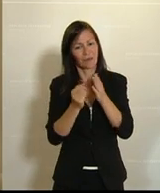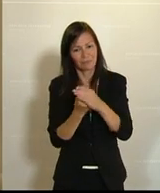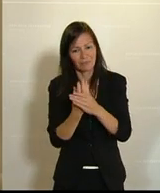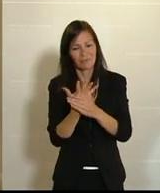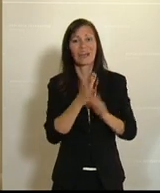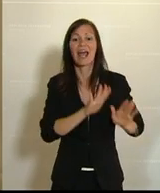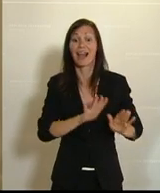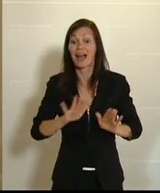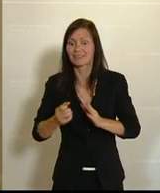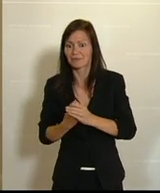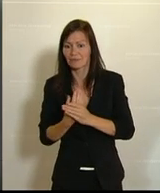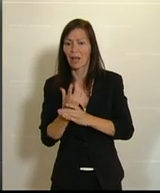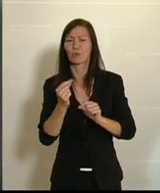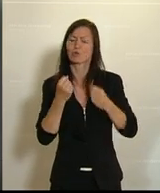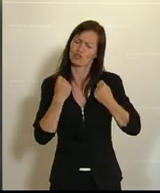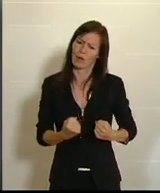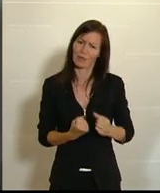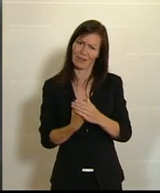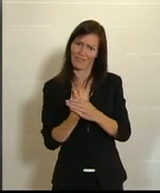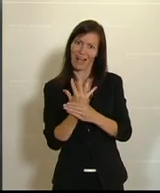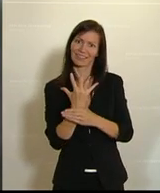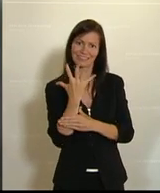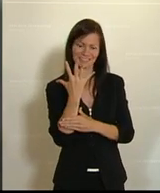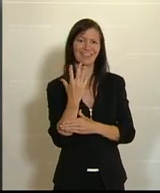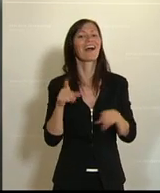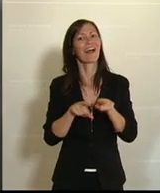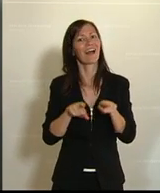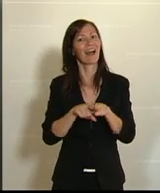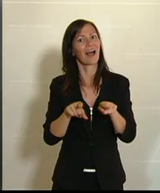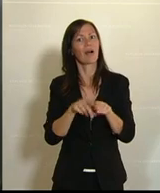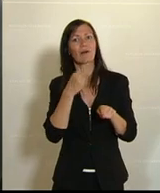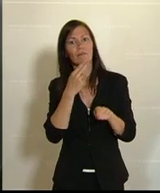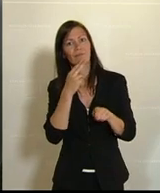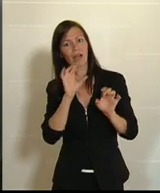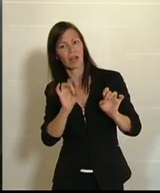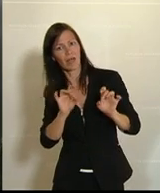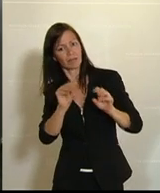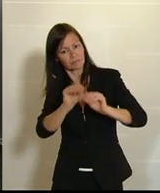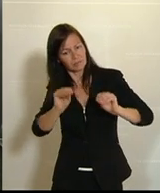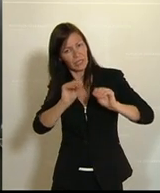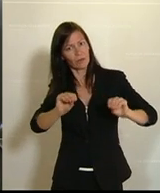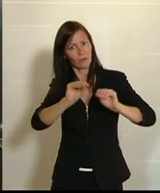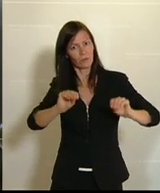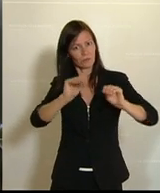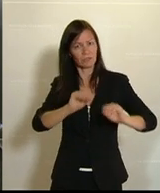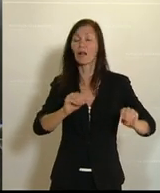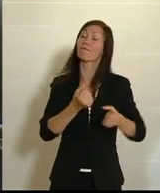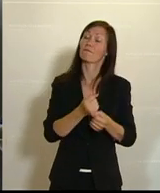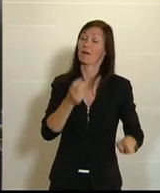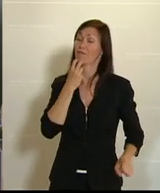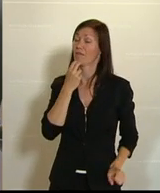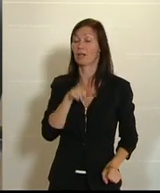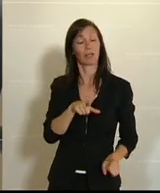letztendlich auch gut wachsen. Auch hinsichtlich der eingesetzten Lehrkräfte gilt der Grundsatz der Freiwilligkeit.